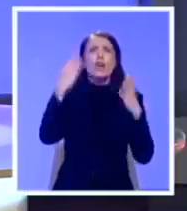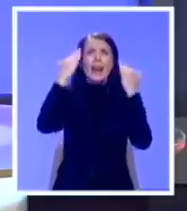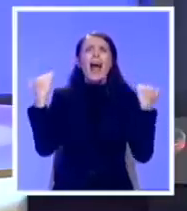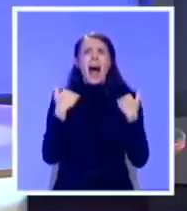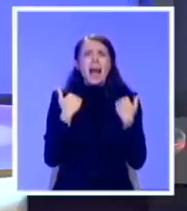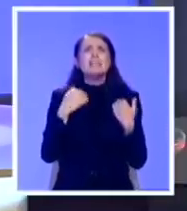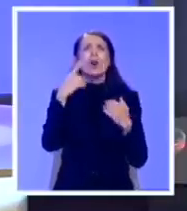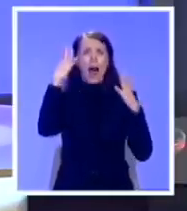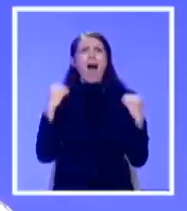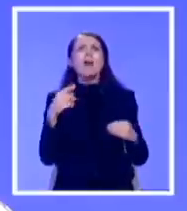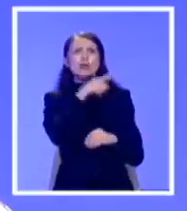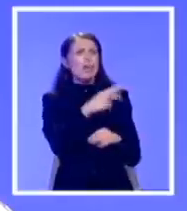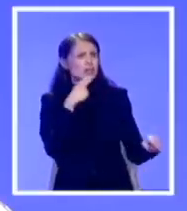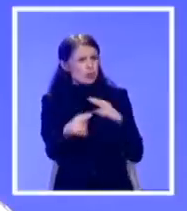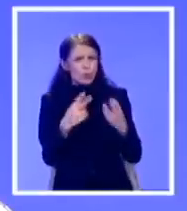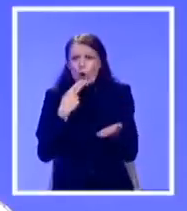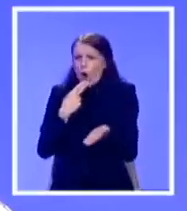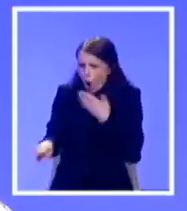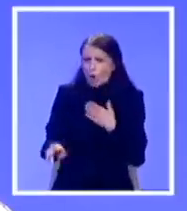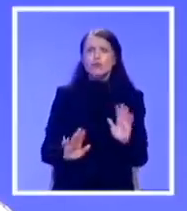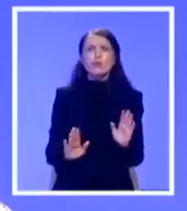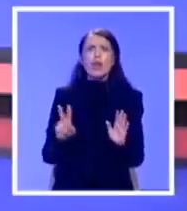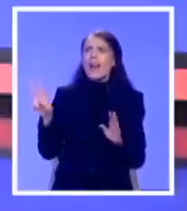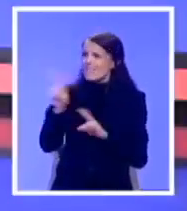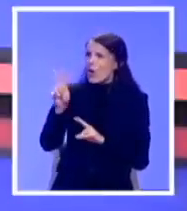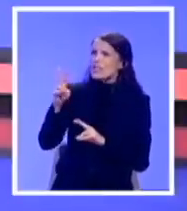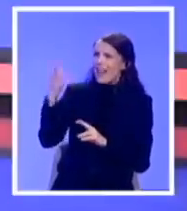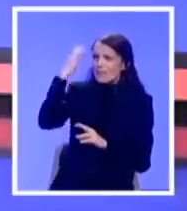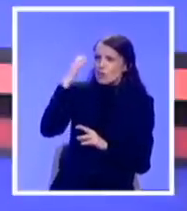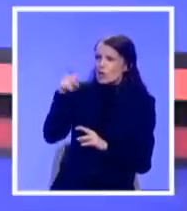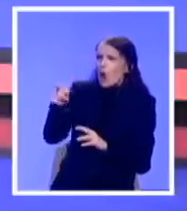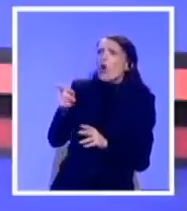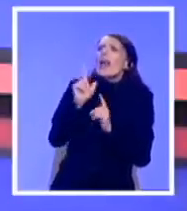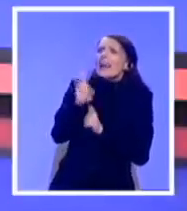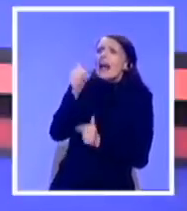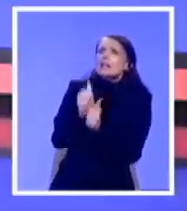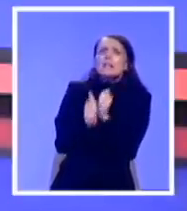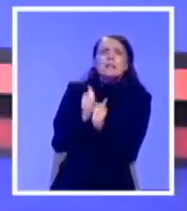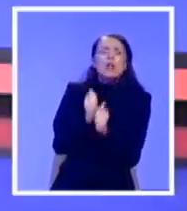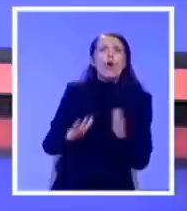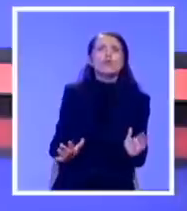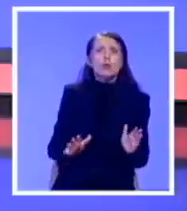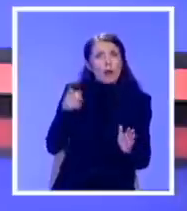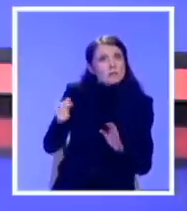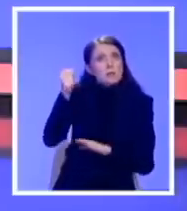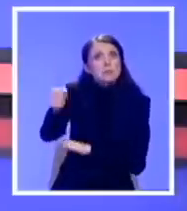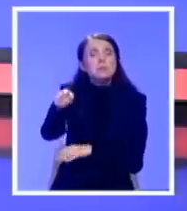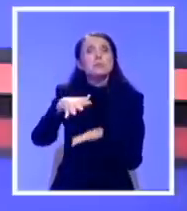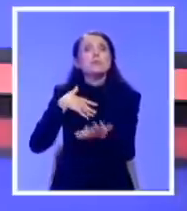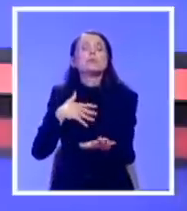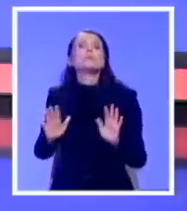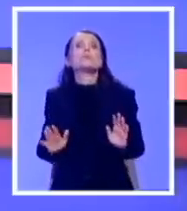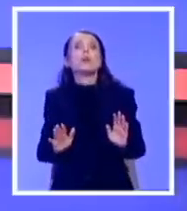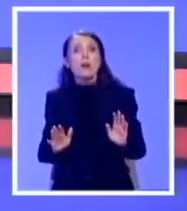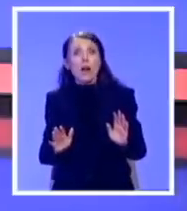priznaje ta ista Skupština Srbije. Dakle, Vojislav Šešelj je... Pričamo o programu i o vama, ne pričamo o Šešelju. Ono što ratnog